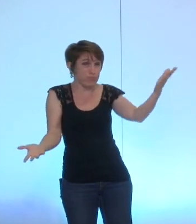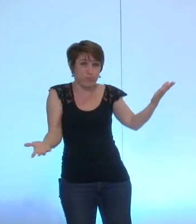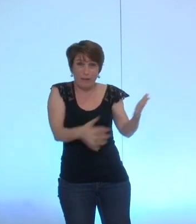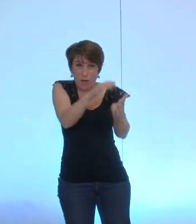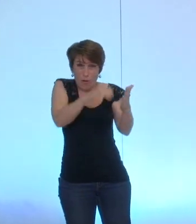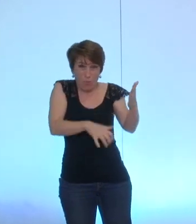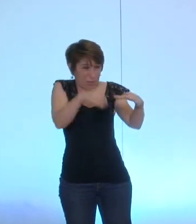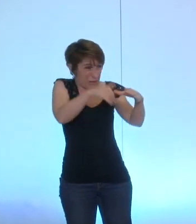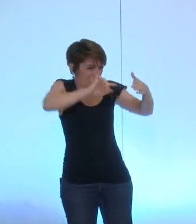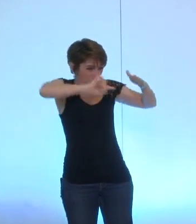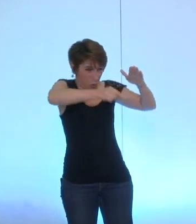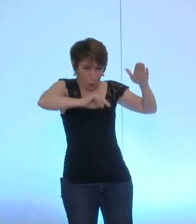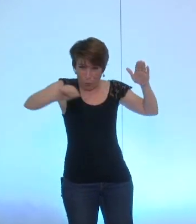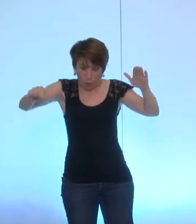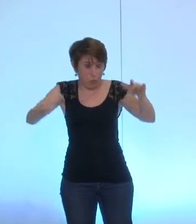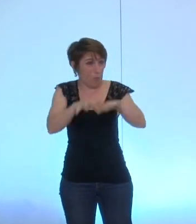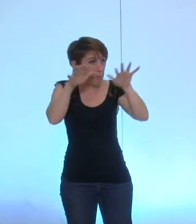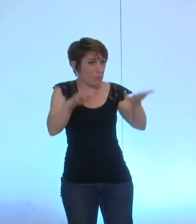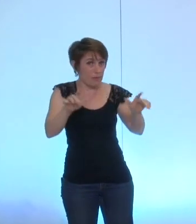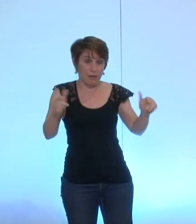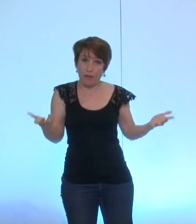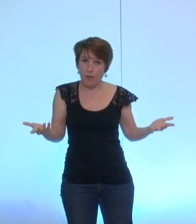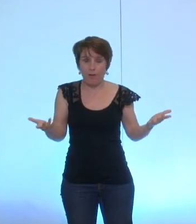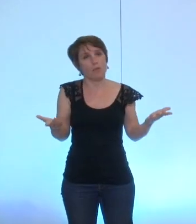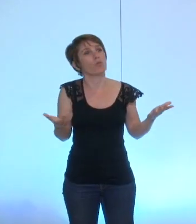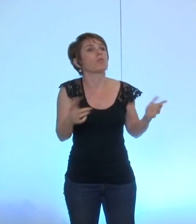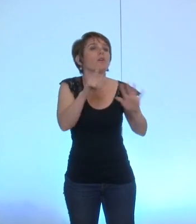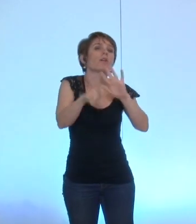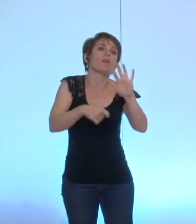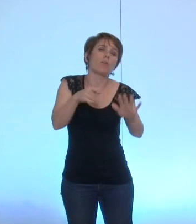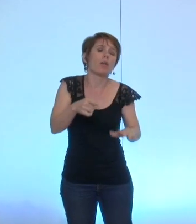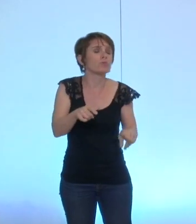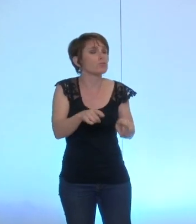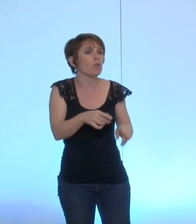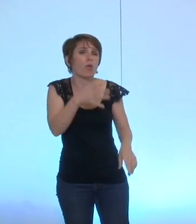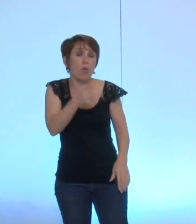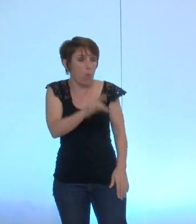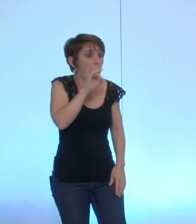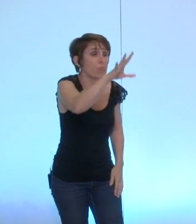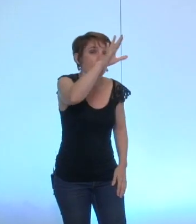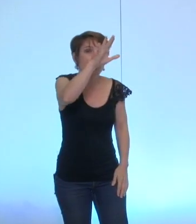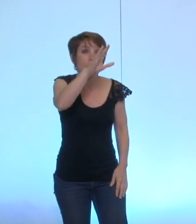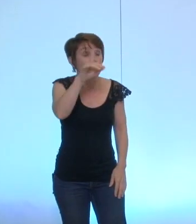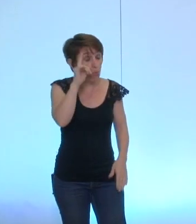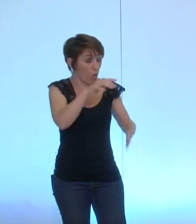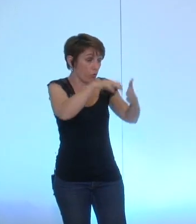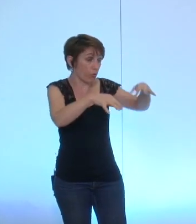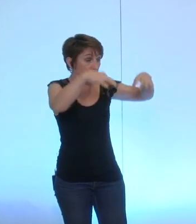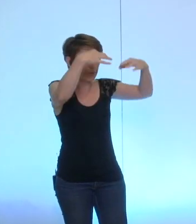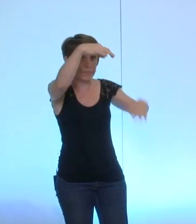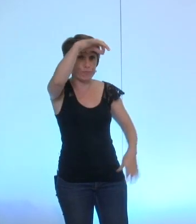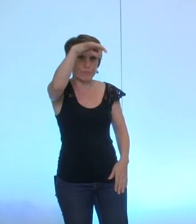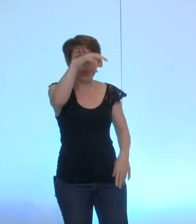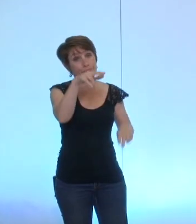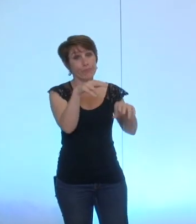qu'il ne nécessiterait pas forcément un rejet d'un revers de la main puisqu'il n pas grand chose mais nous